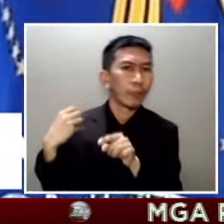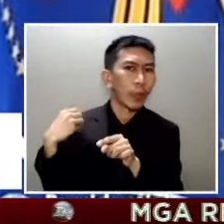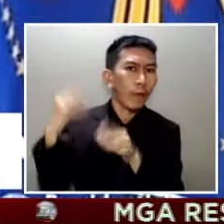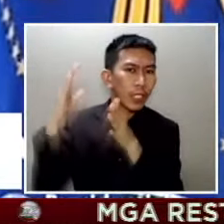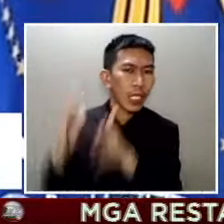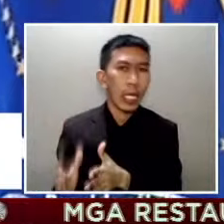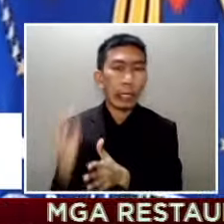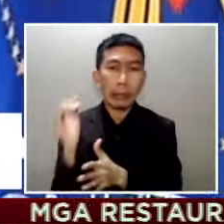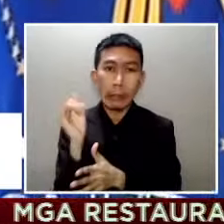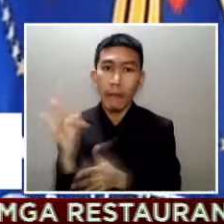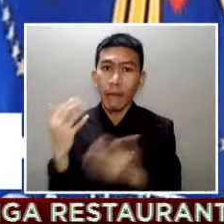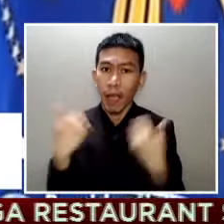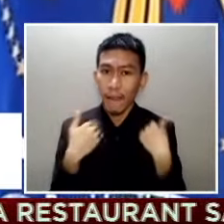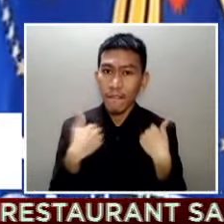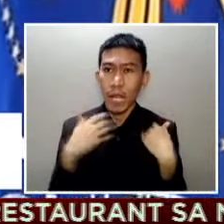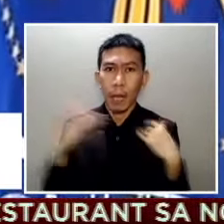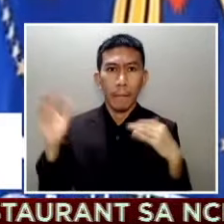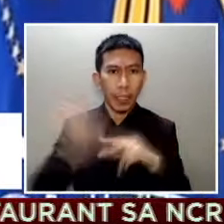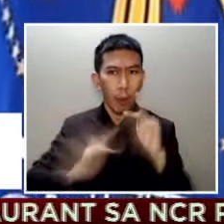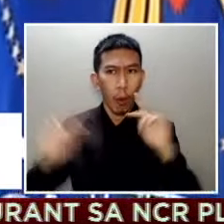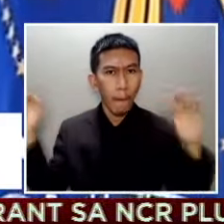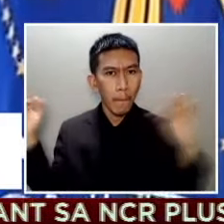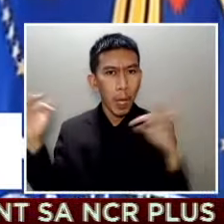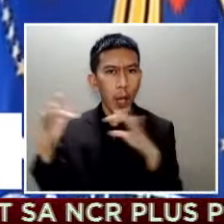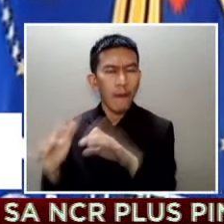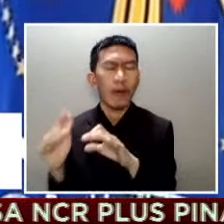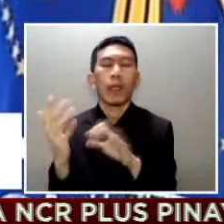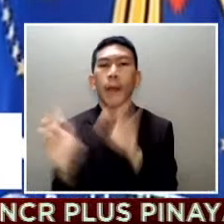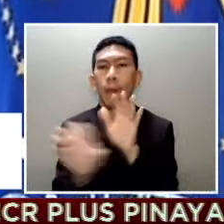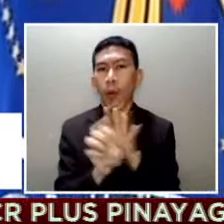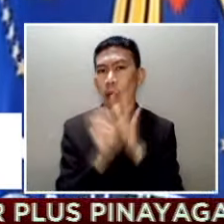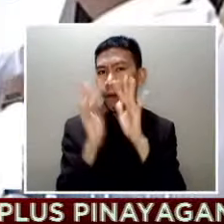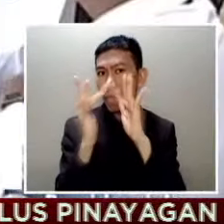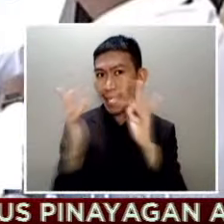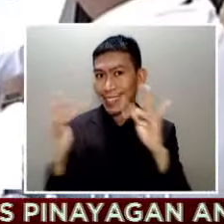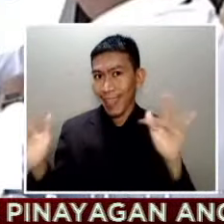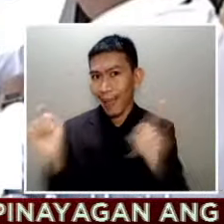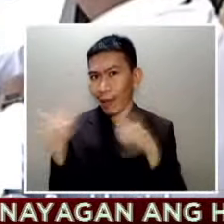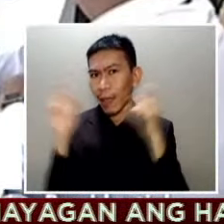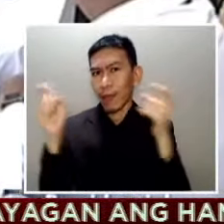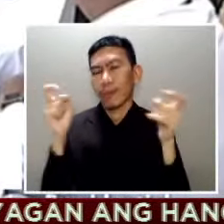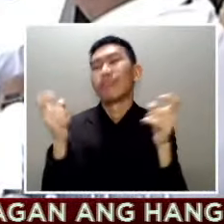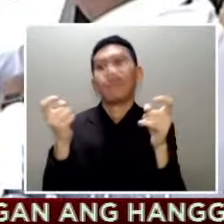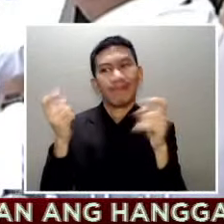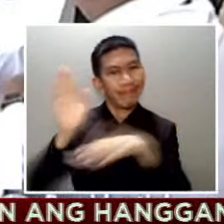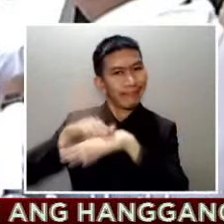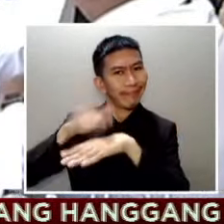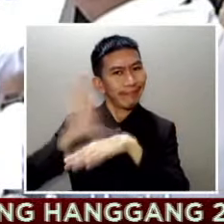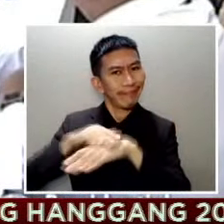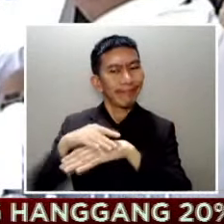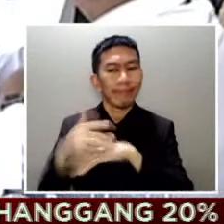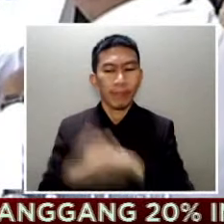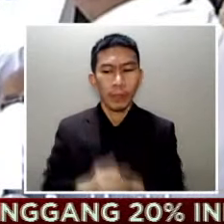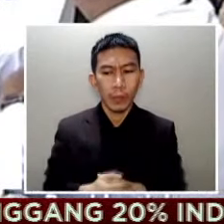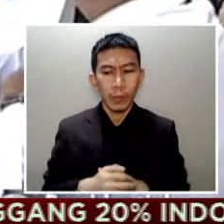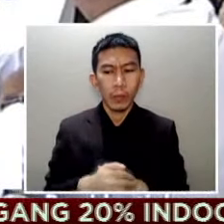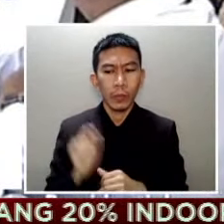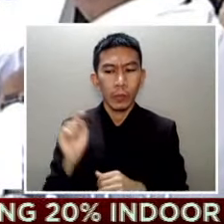mga mass gathering dahil sa selebrasyon ng mga piyesta sa gitna ng pandemya. Sinasabi ko lang na Mayo,